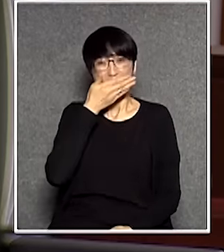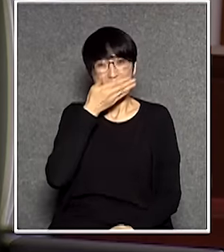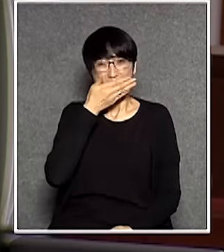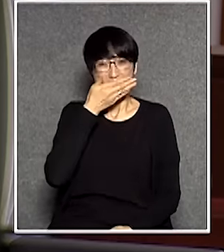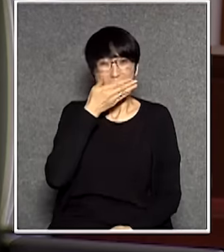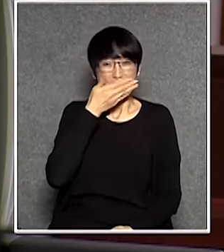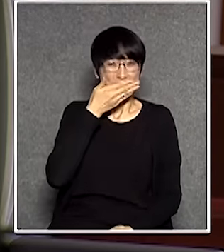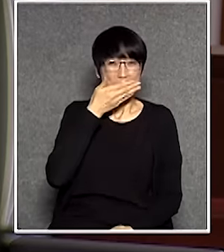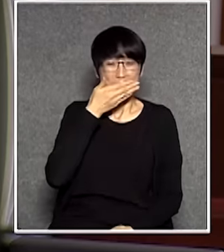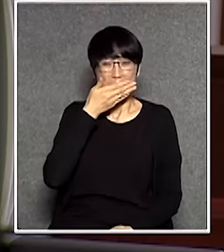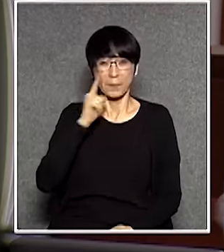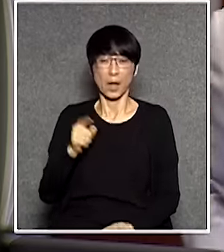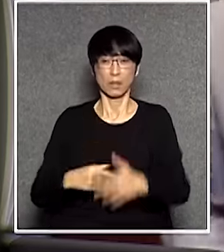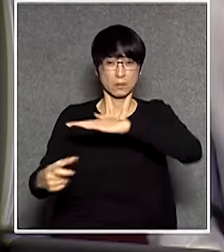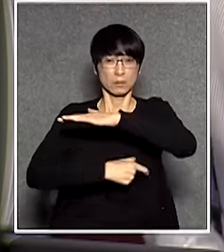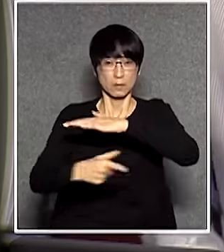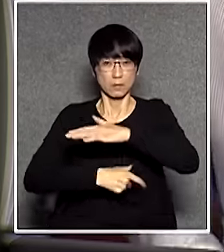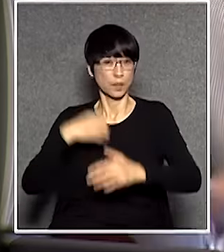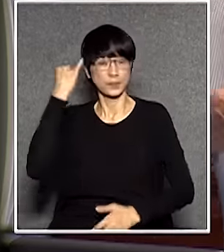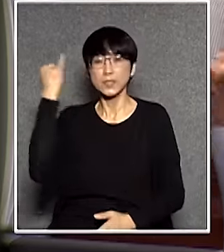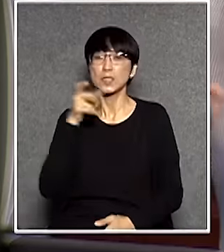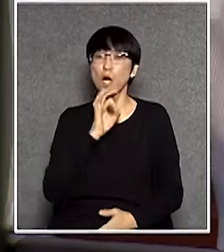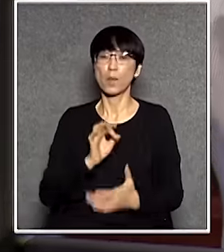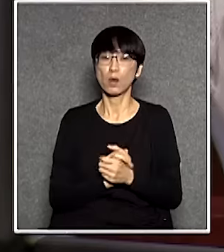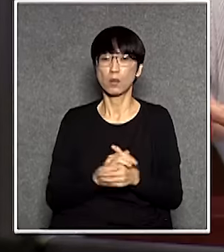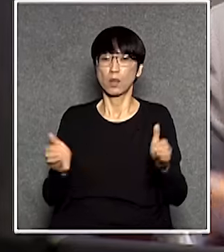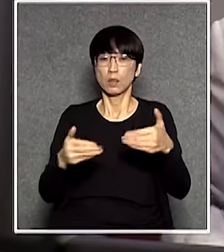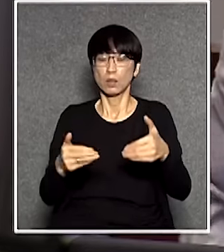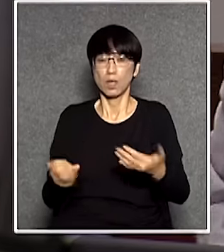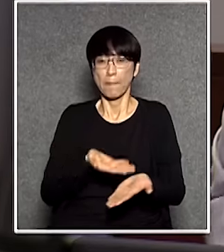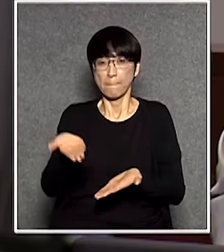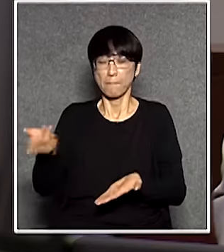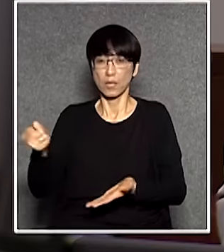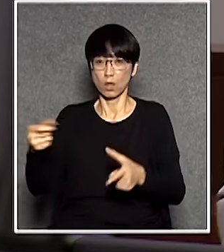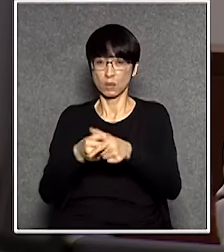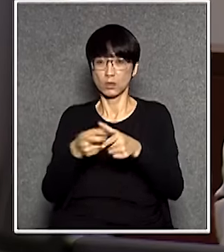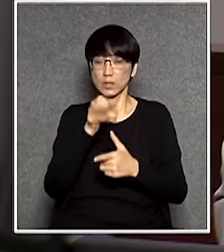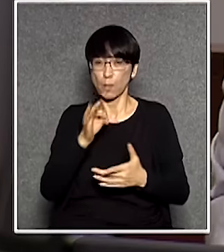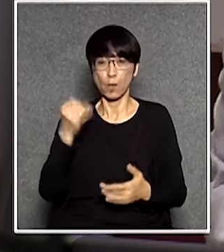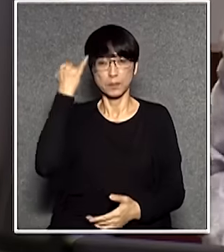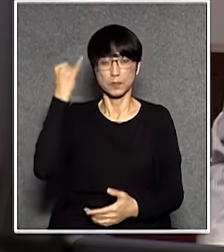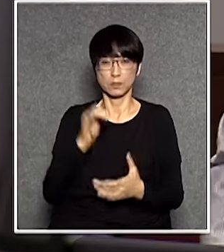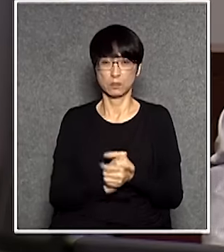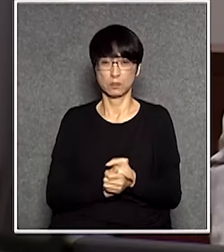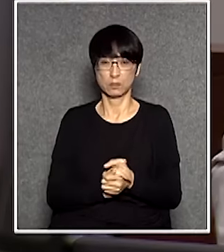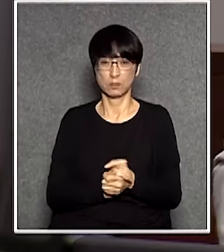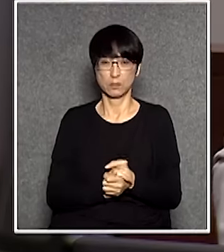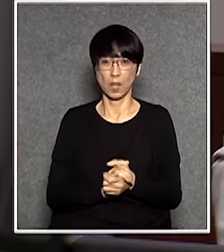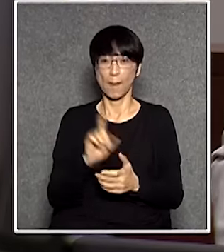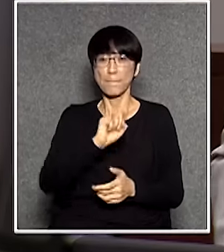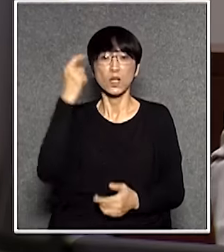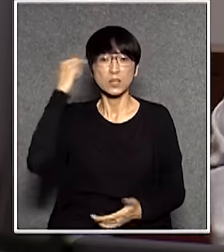貪污成份都未知有沒有利益輸送給雷神公司都未知互相輸喂誰知